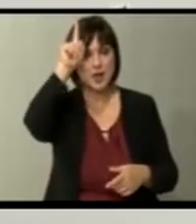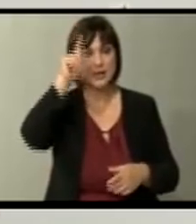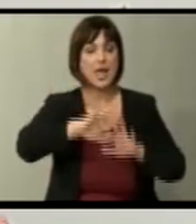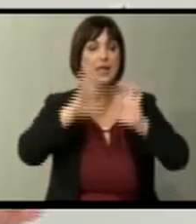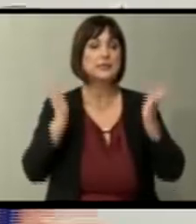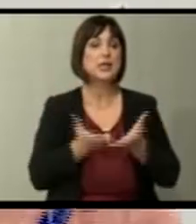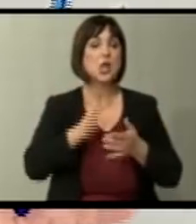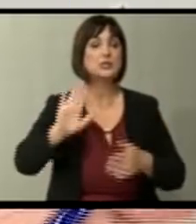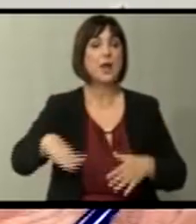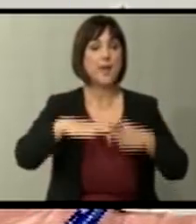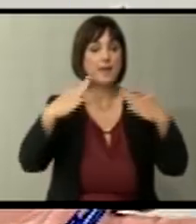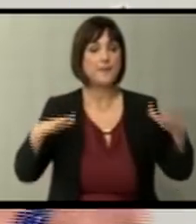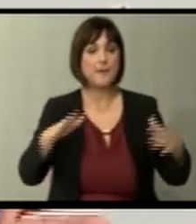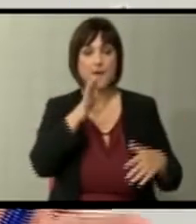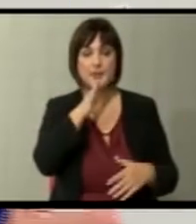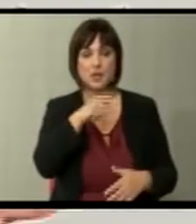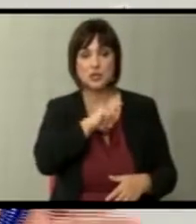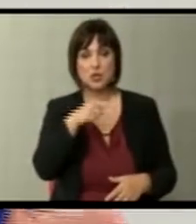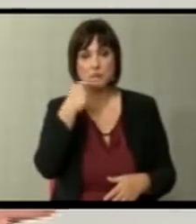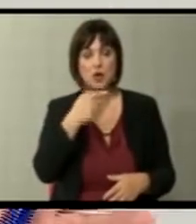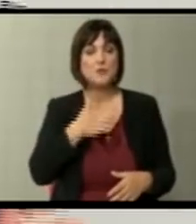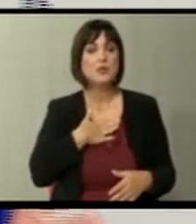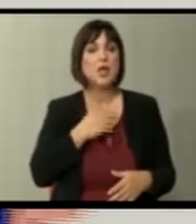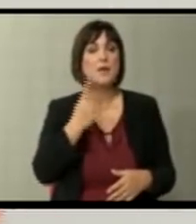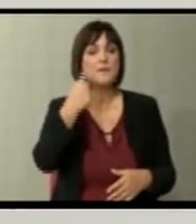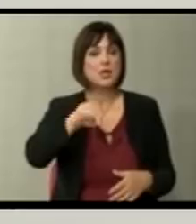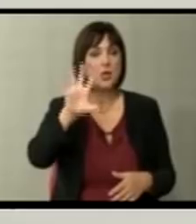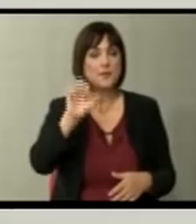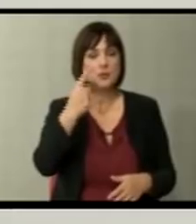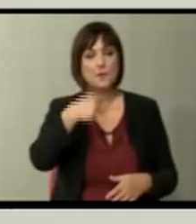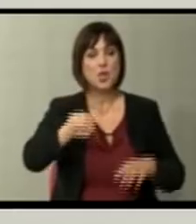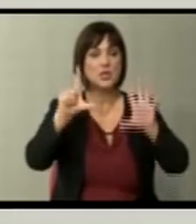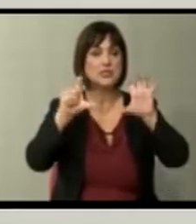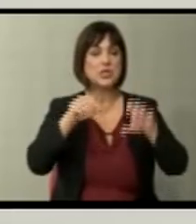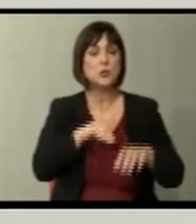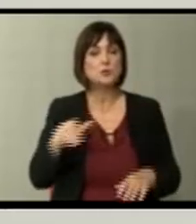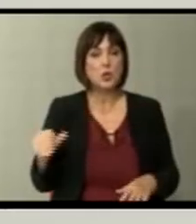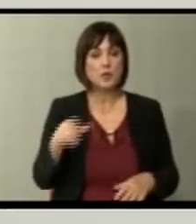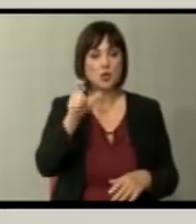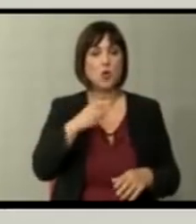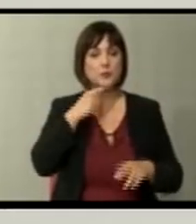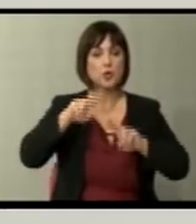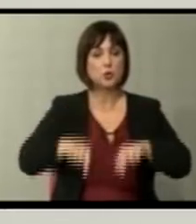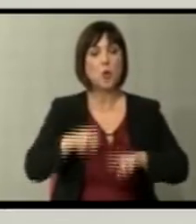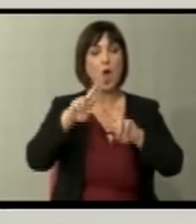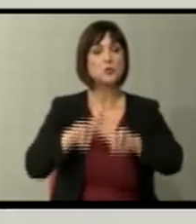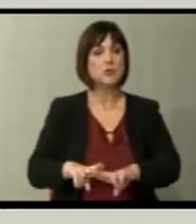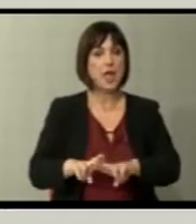Целиот Западен Балкан, за Макезонија да не избрам, војатно сме ги милиони, 500 милиони и 700 милиони, овие се още што сме станати